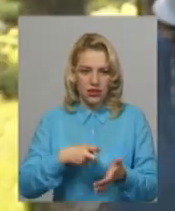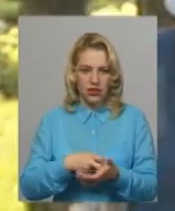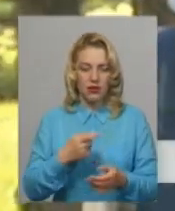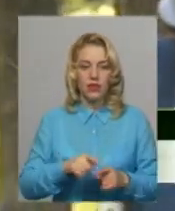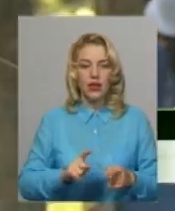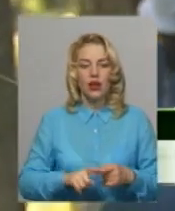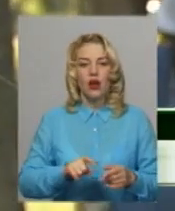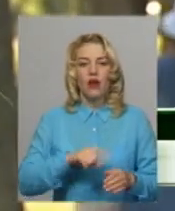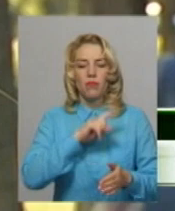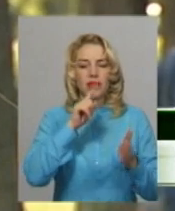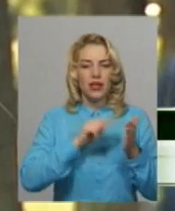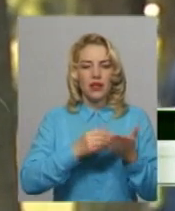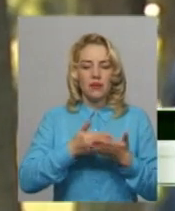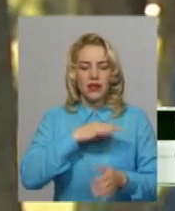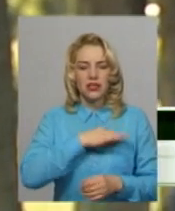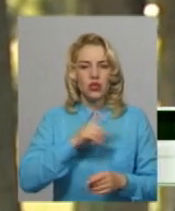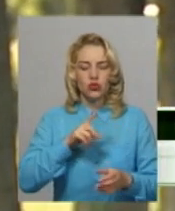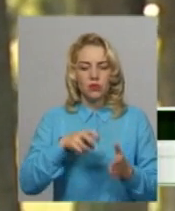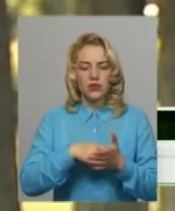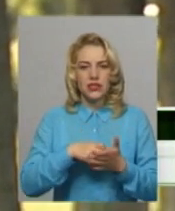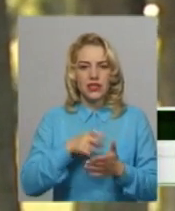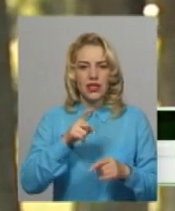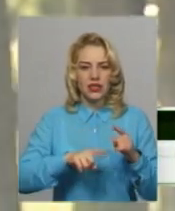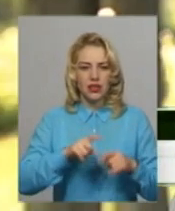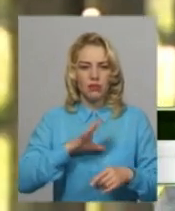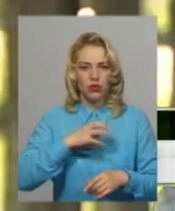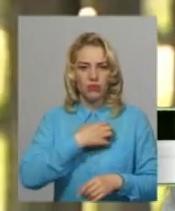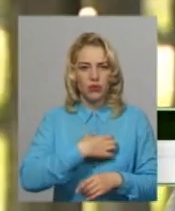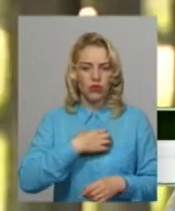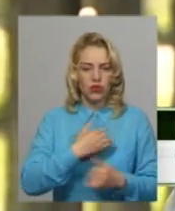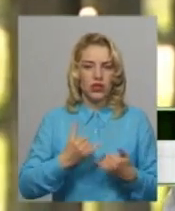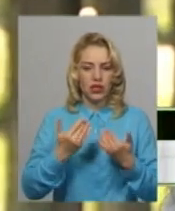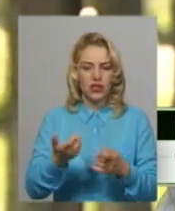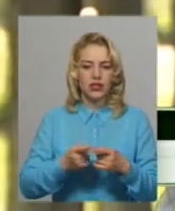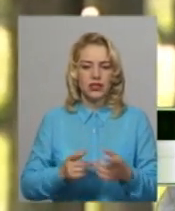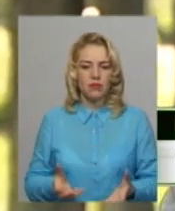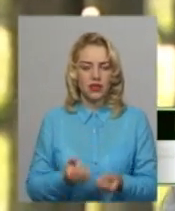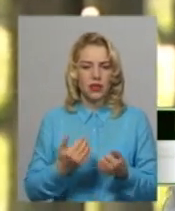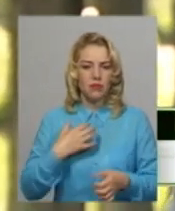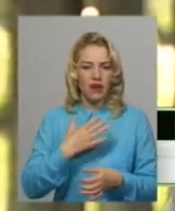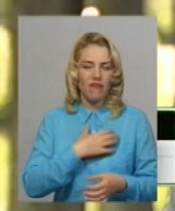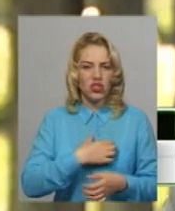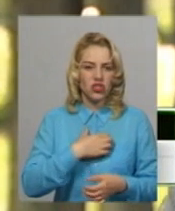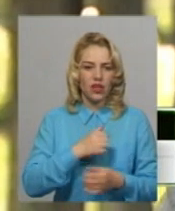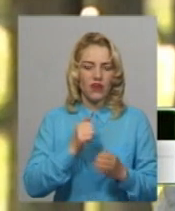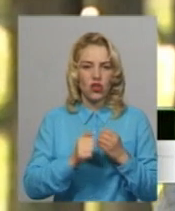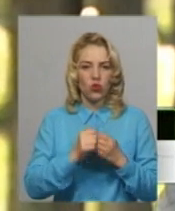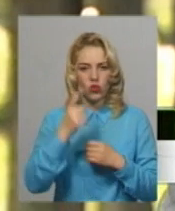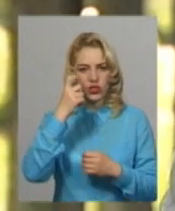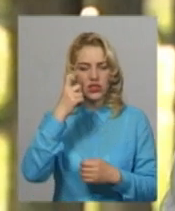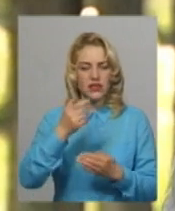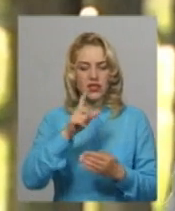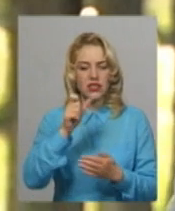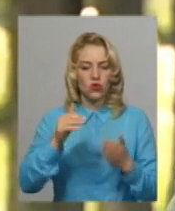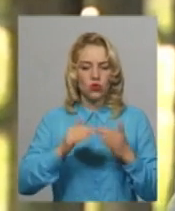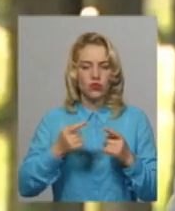Поставили питання перед слідством про те, що листи від рідних йшли у пріоритеті. Для них ця підтримка дуже важлива, і, звісно, кожна звістка з дому для моряка